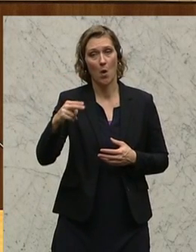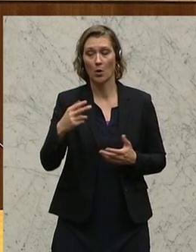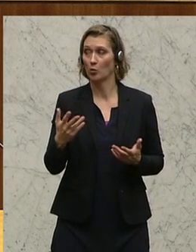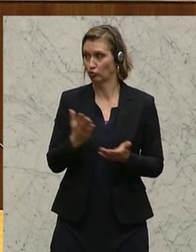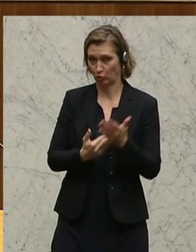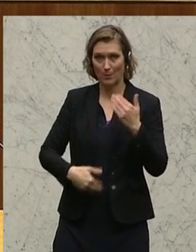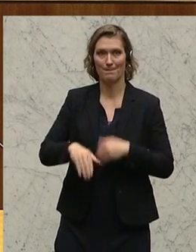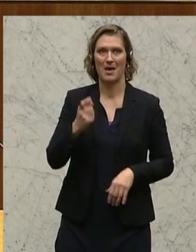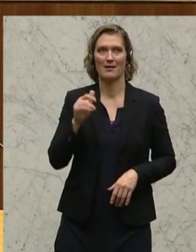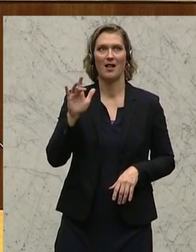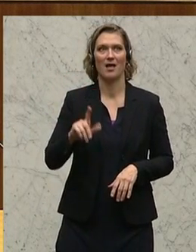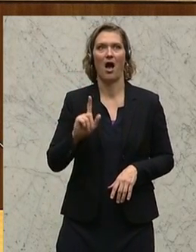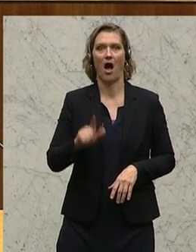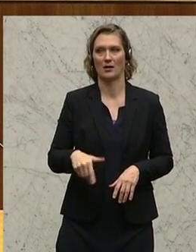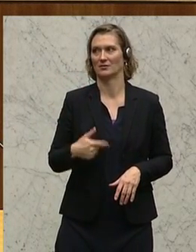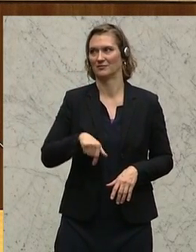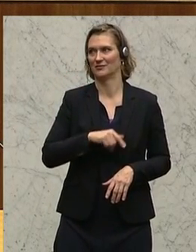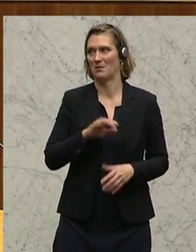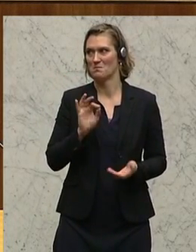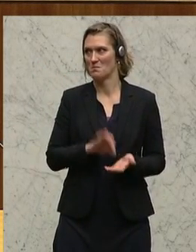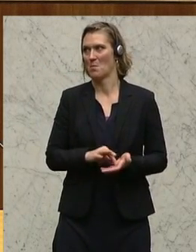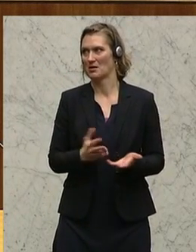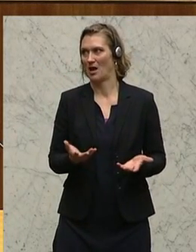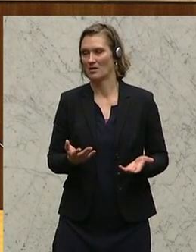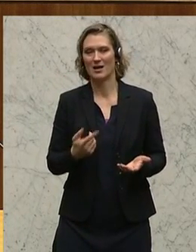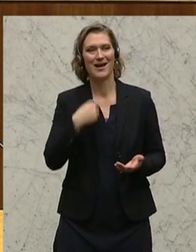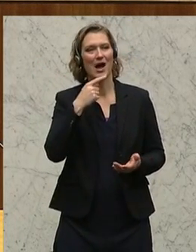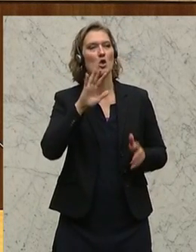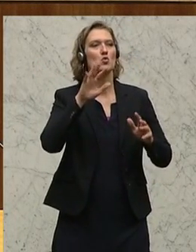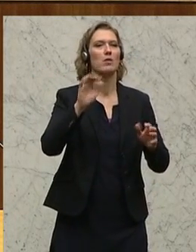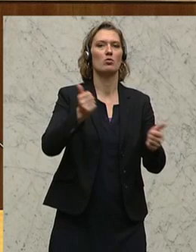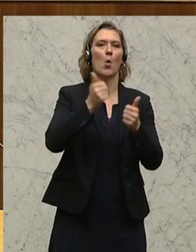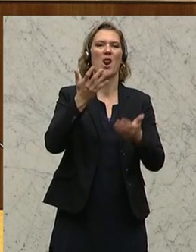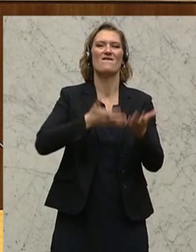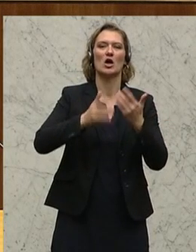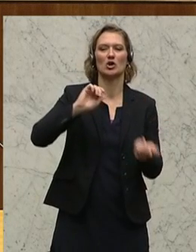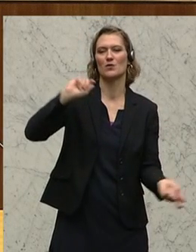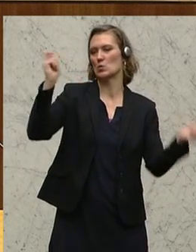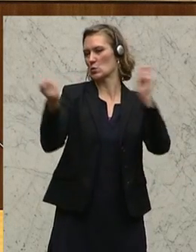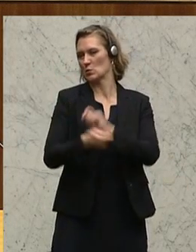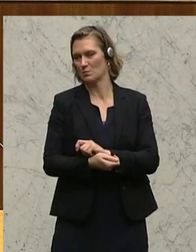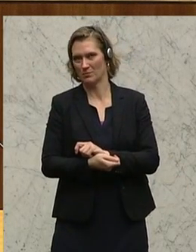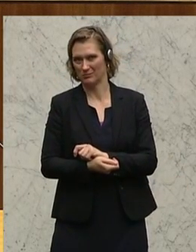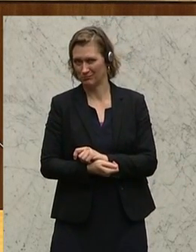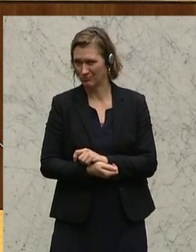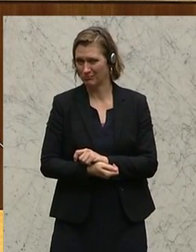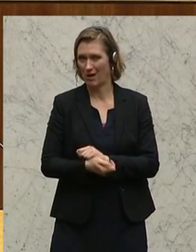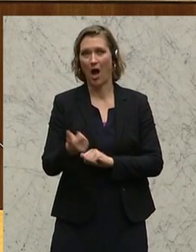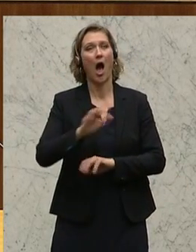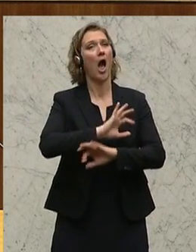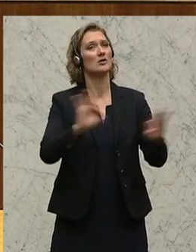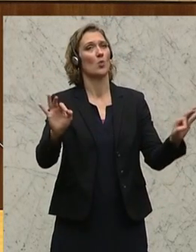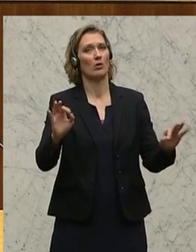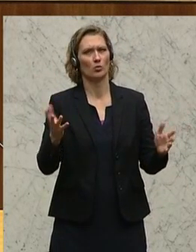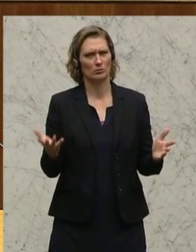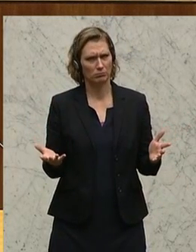mehr Mittel, deutlich mehr Mittel. Und hier von einem Turnaround zu sprechen und hier so zu tun, als ob jetzt alles in Ordnung